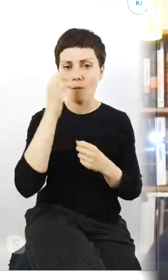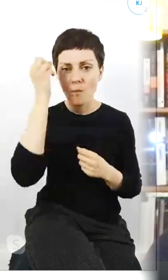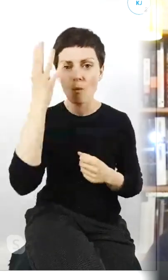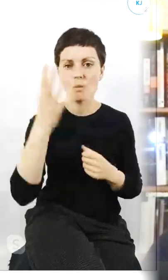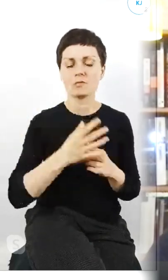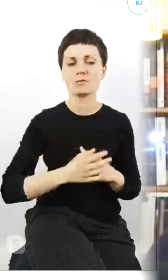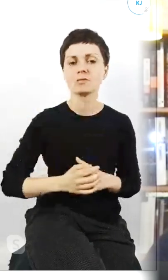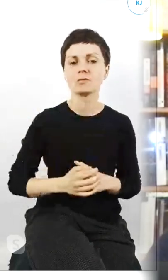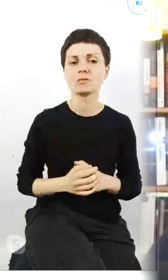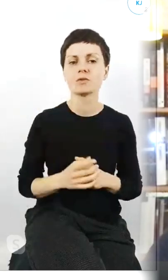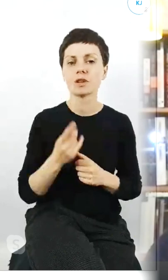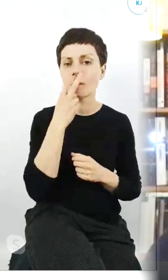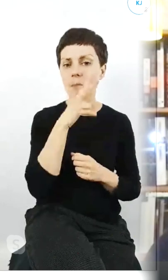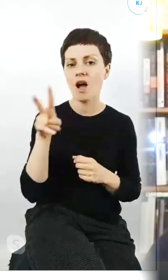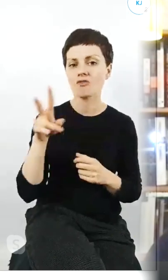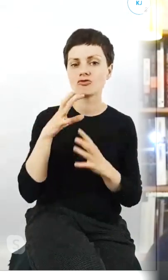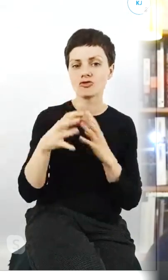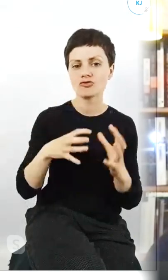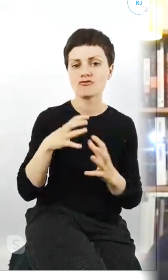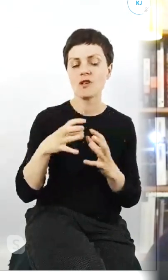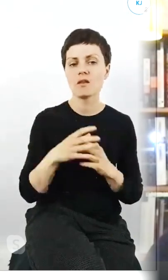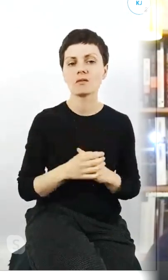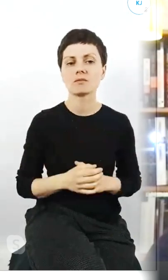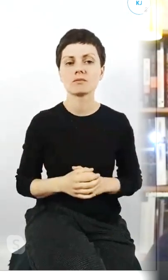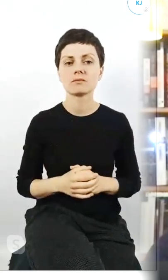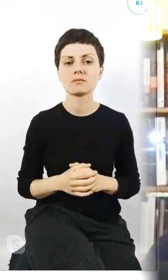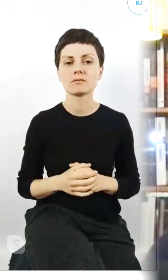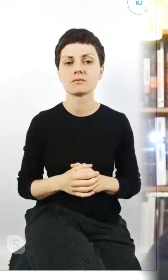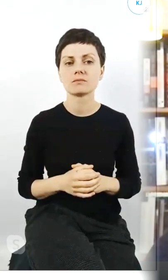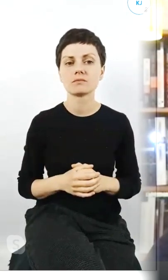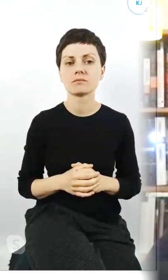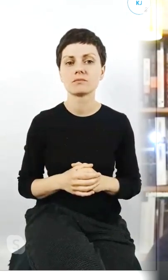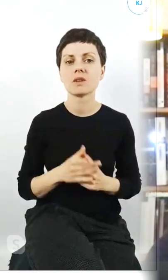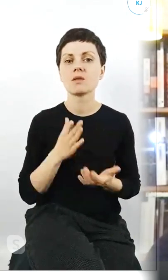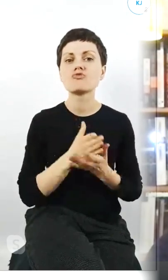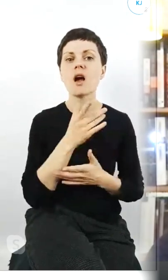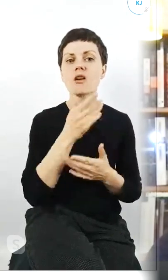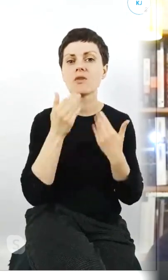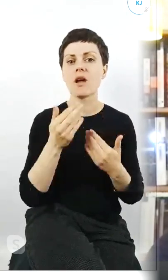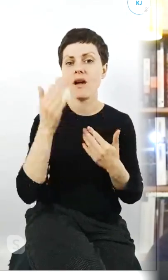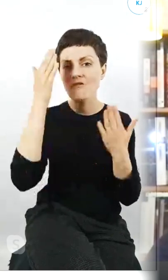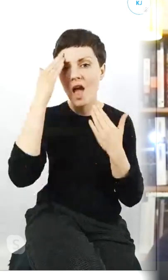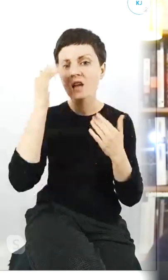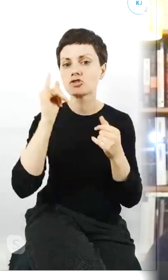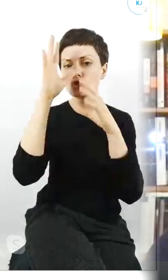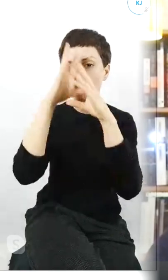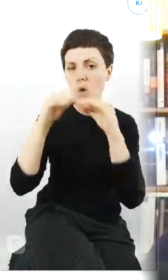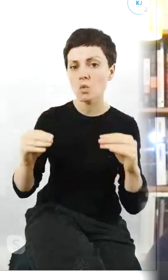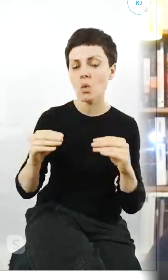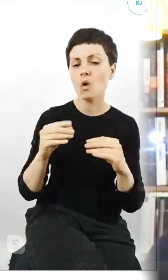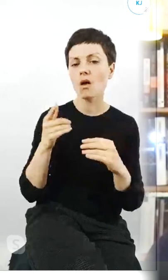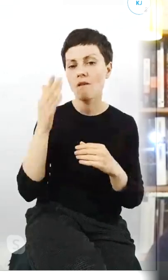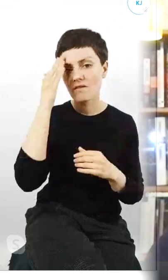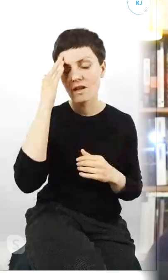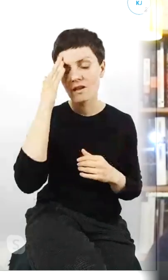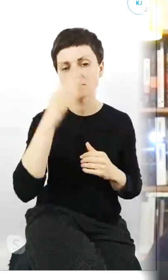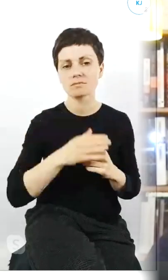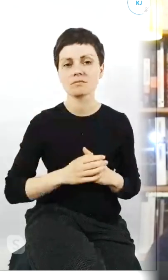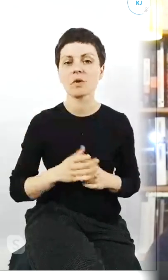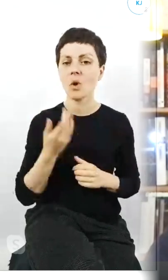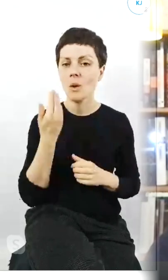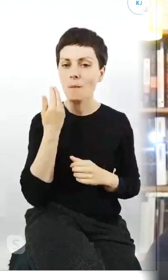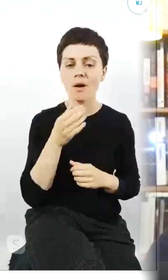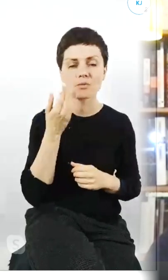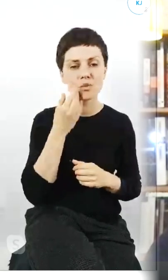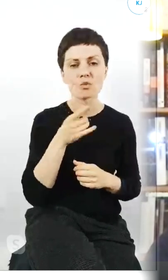i patrzenia na świat poprzez pryzmat wiedzy naukowej i szacunku dla tej dla tej wiedzy to jest to jest bardzo